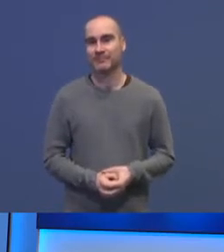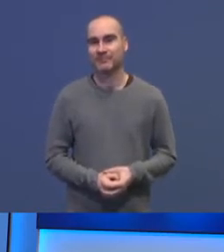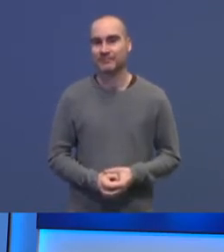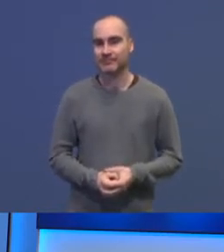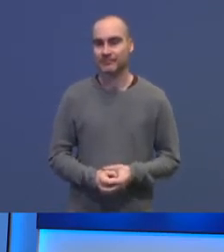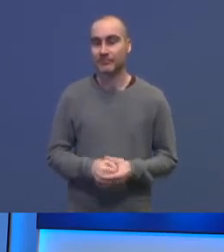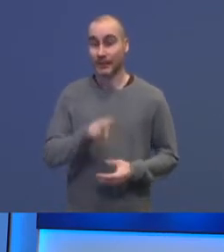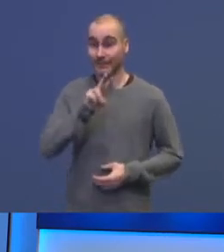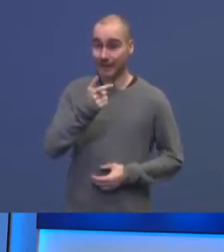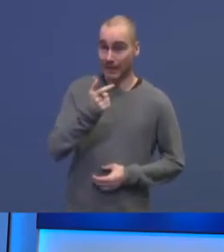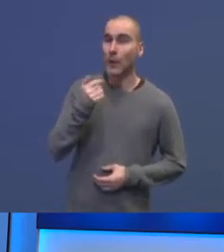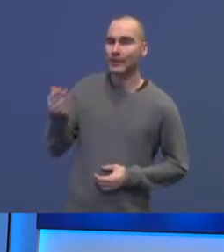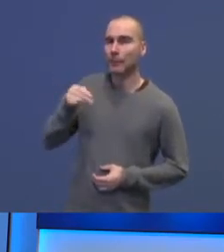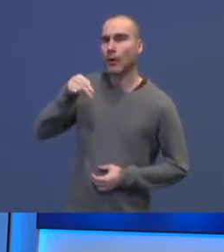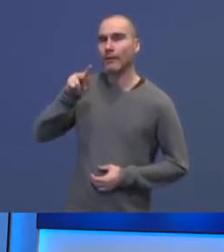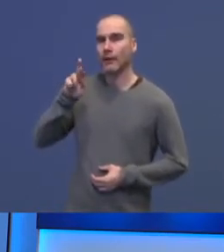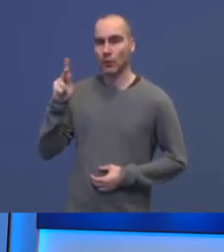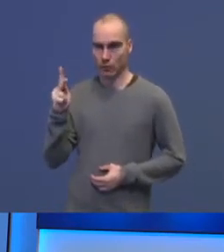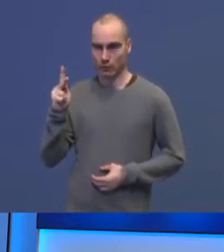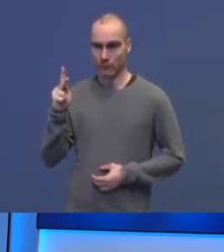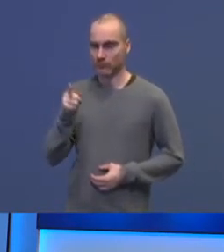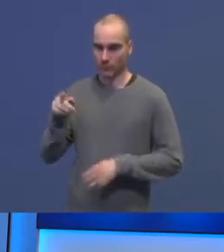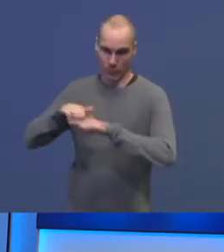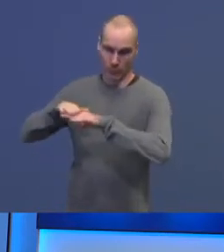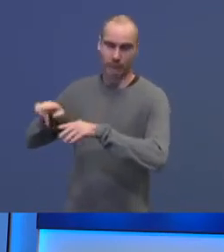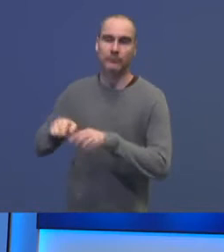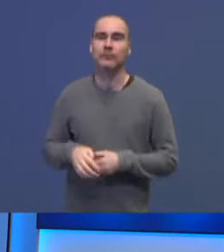Og etter VG så er det NRK sin tur, så kan dere gjøre dere klare.